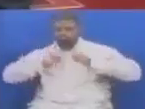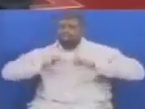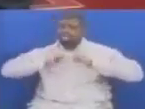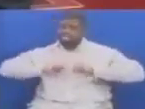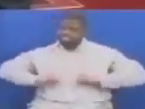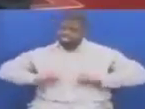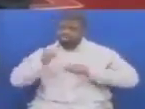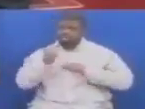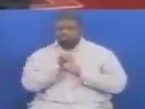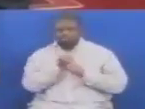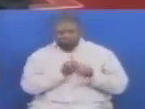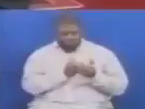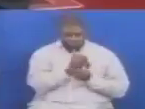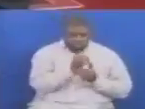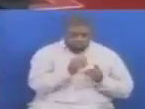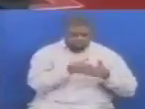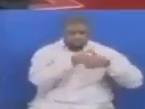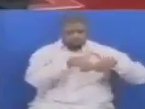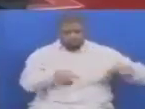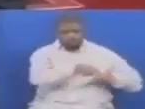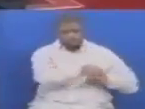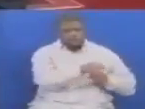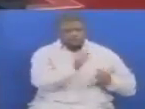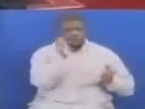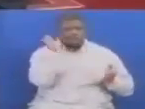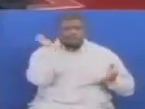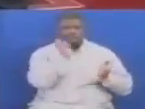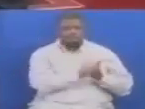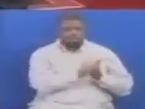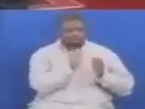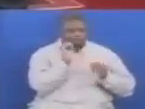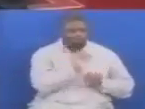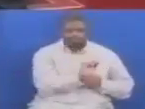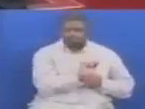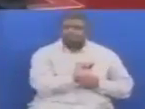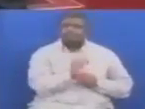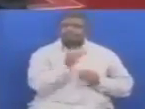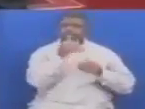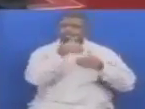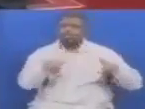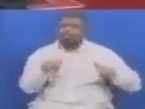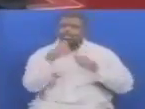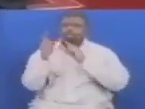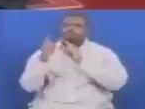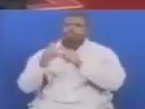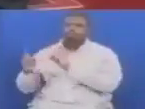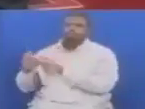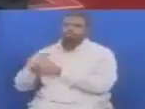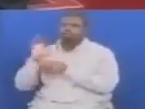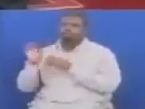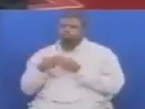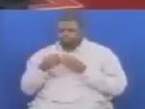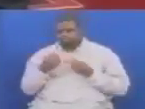Kufanya mapitio ya mipaka hiyo na kueka alama kwenye mipaka ya mapori yote Lakini tupukunja